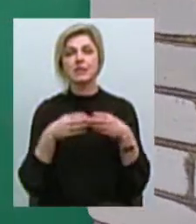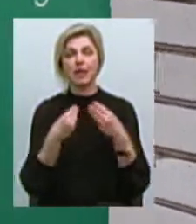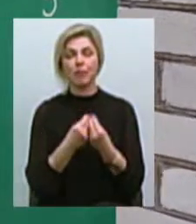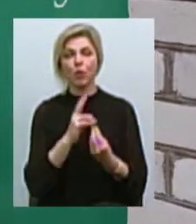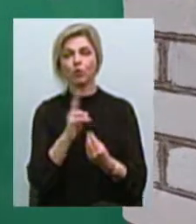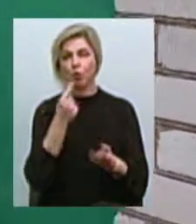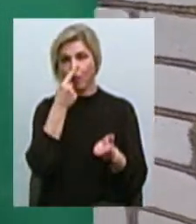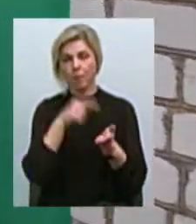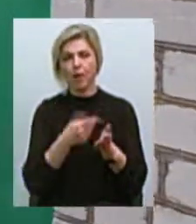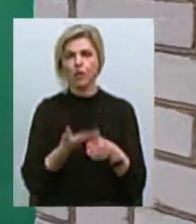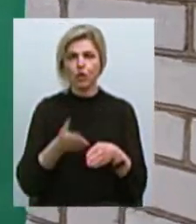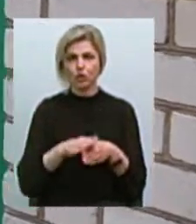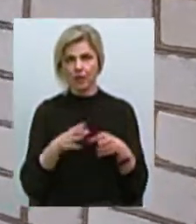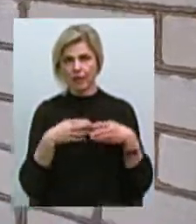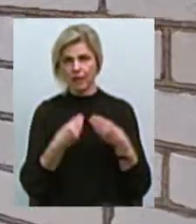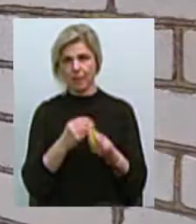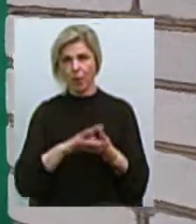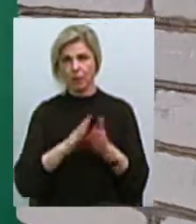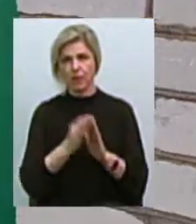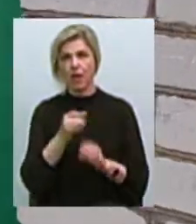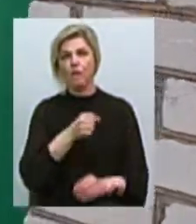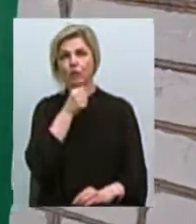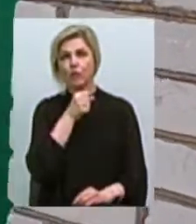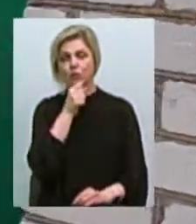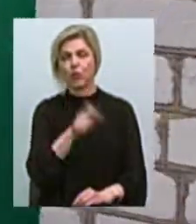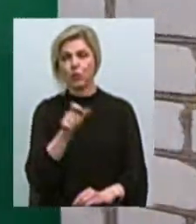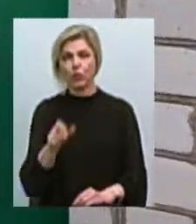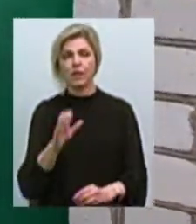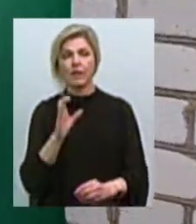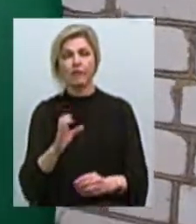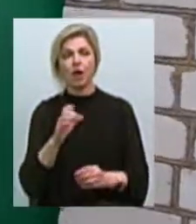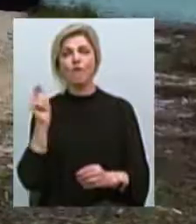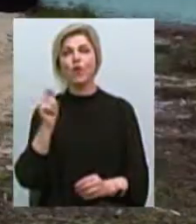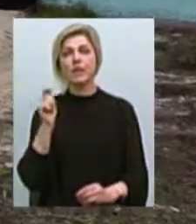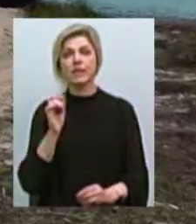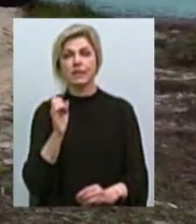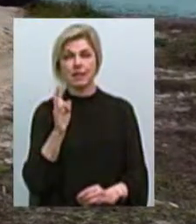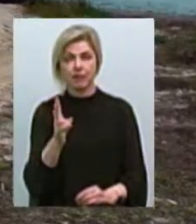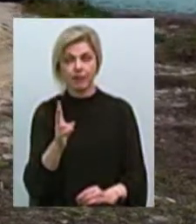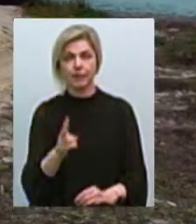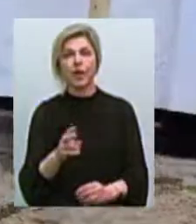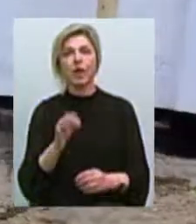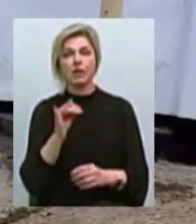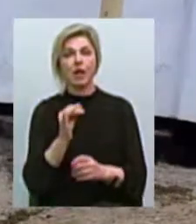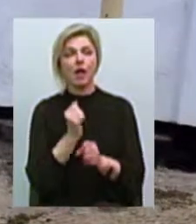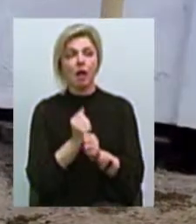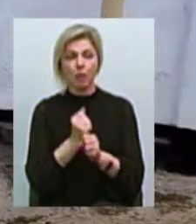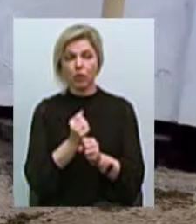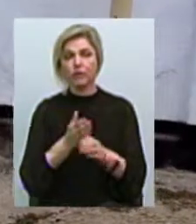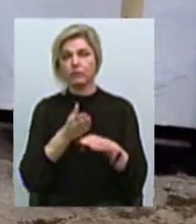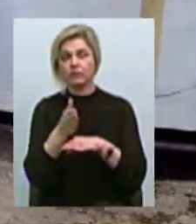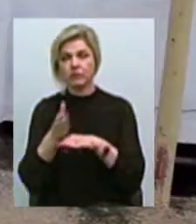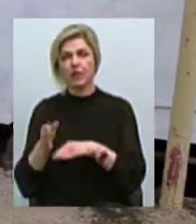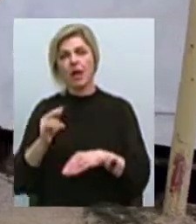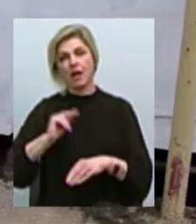складних життєвих обставинах та літніми людьми з селища міського типу Воскресенське. До відпрацювання долучились представники